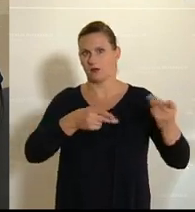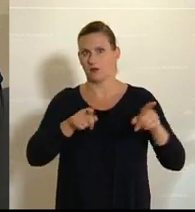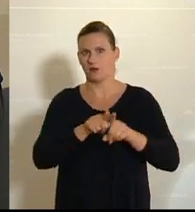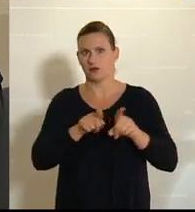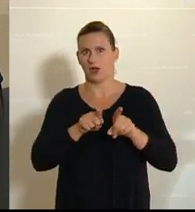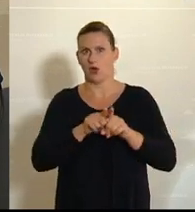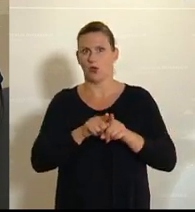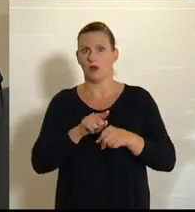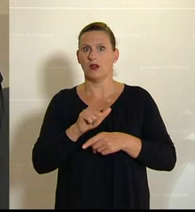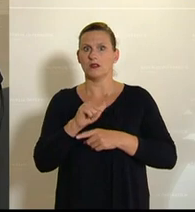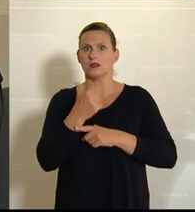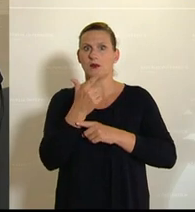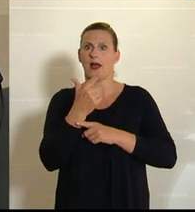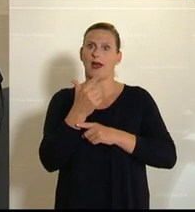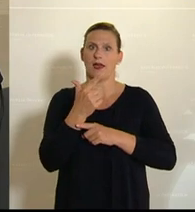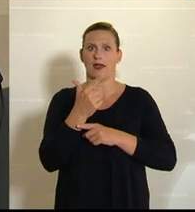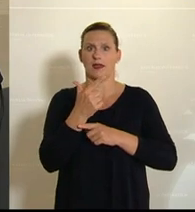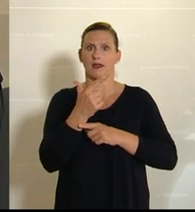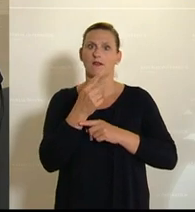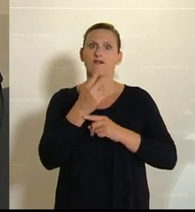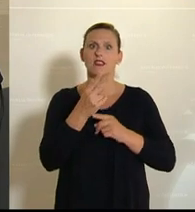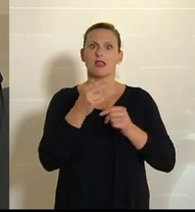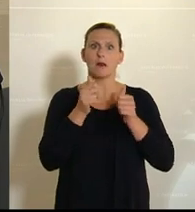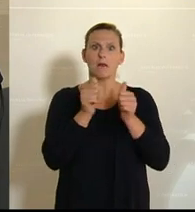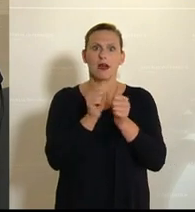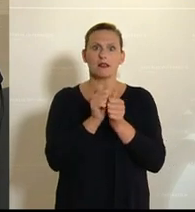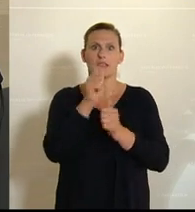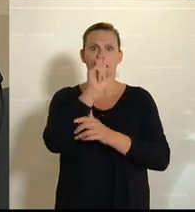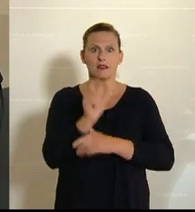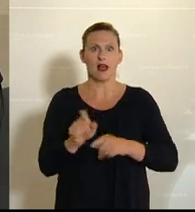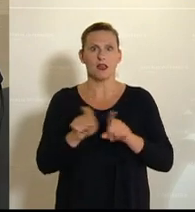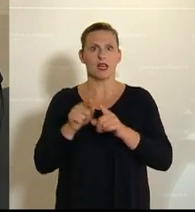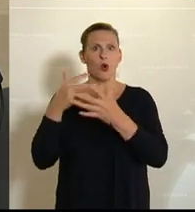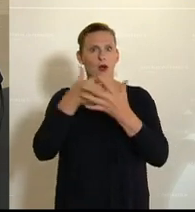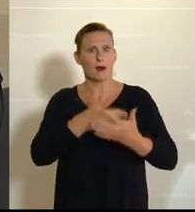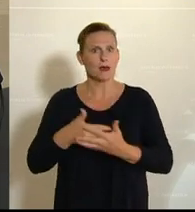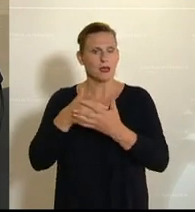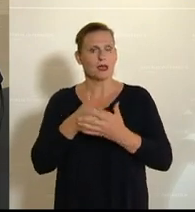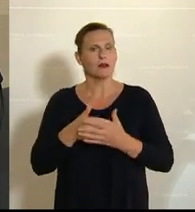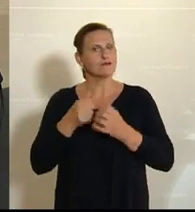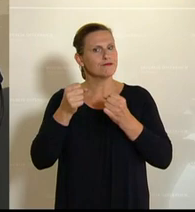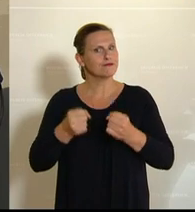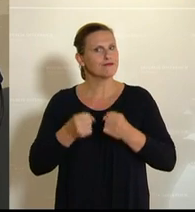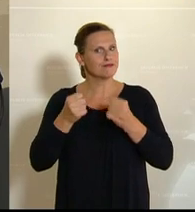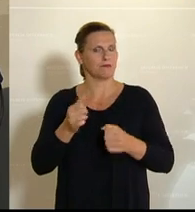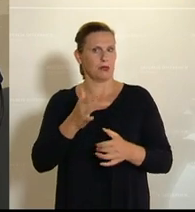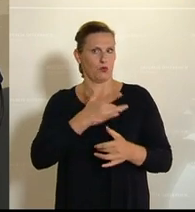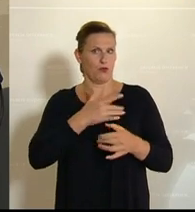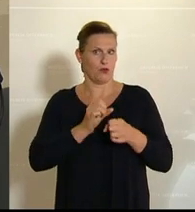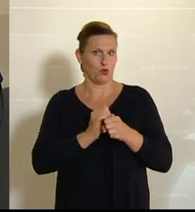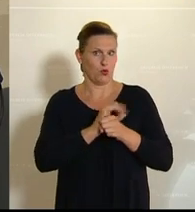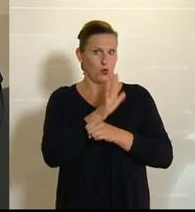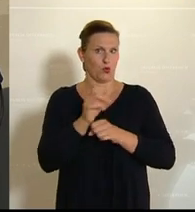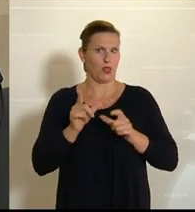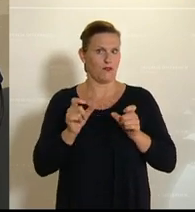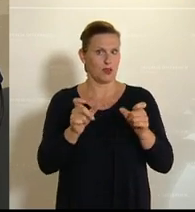wichtigsten Exportpartner von Österreich, nämlich Italien und die Vereinigten Staaten, massiv vom Coronavirus betroffen sind, dann